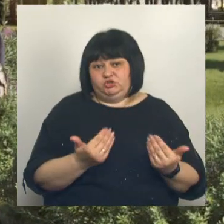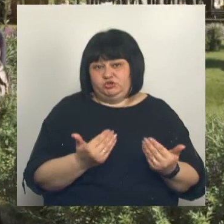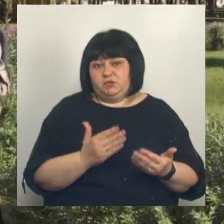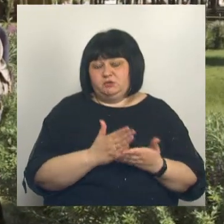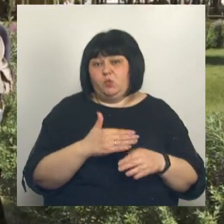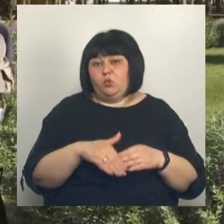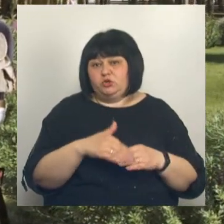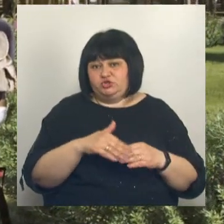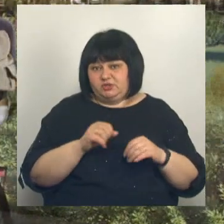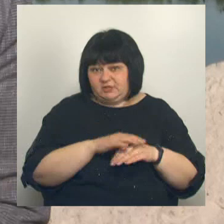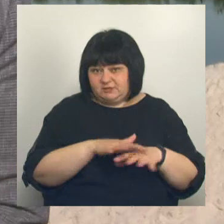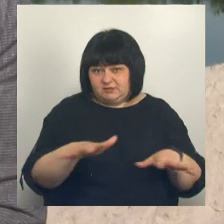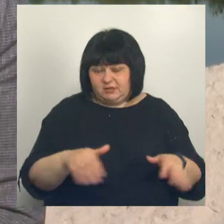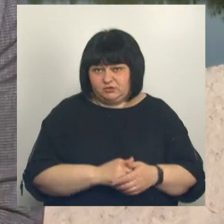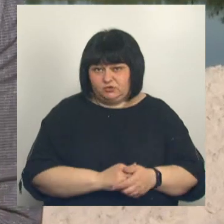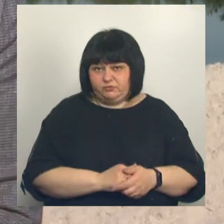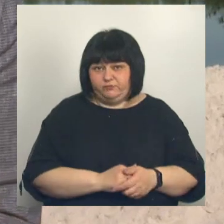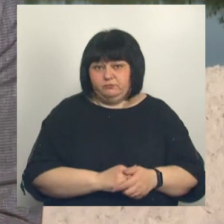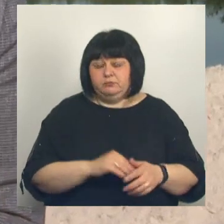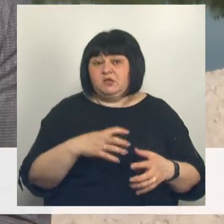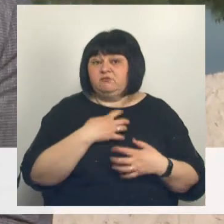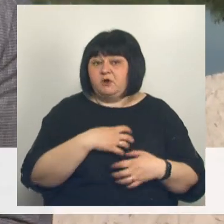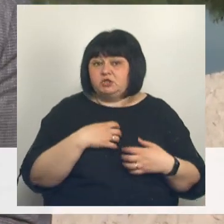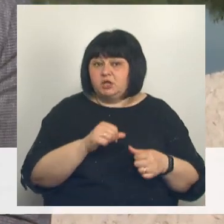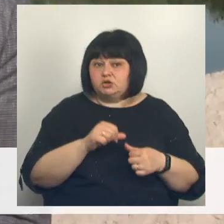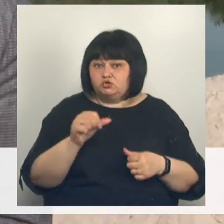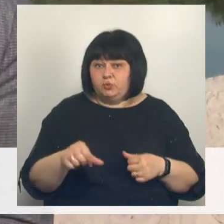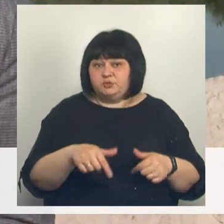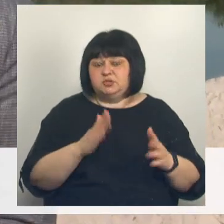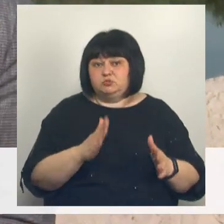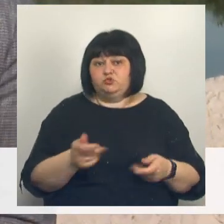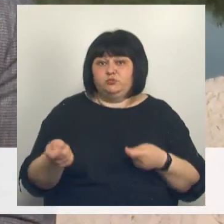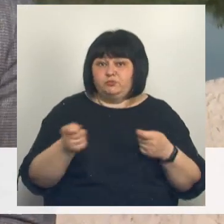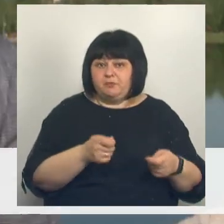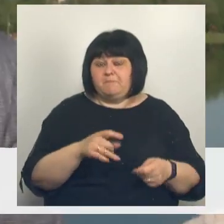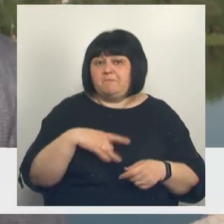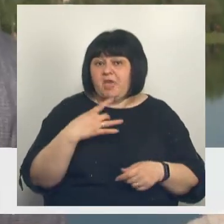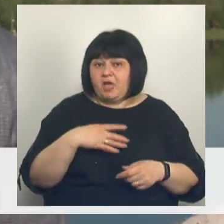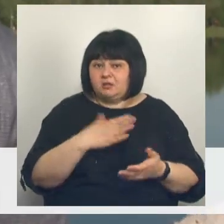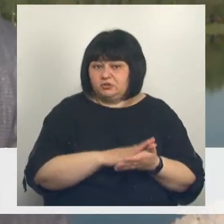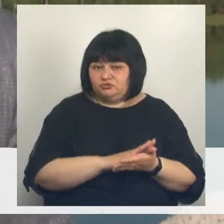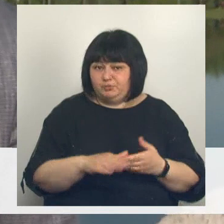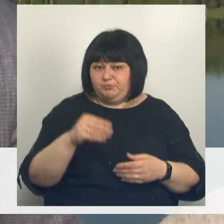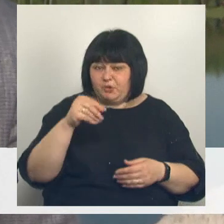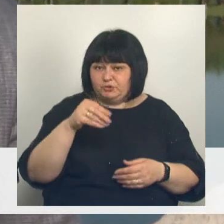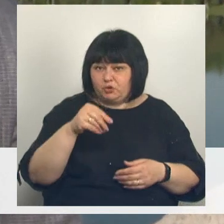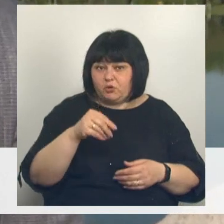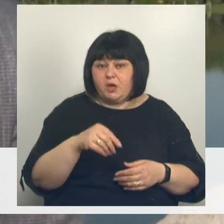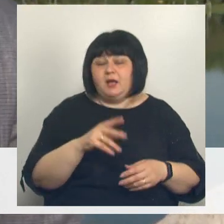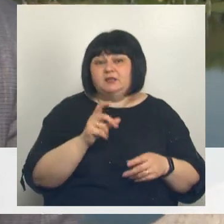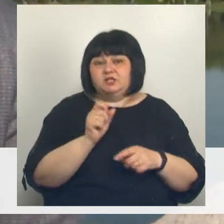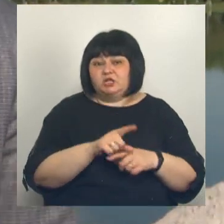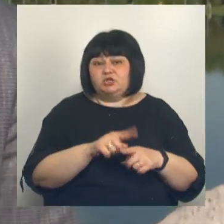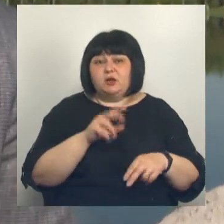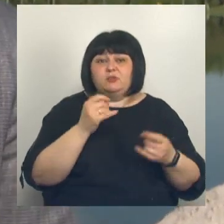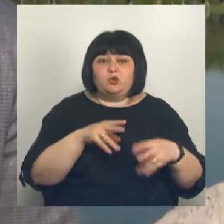уличной сетью. Из ключевых особенностей пляжа здесь будет завезен белый мытый песок. Задача такая, чтобы не просто построить,